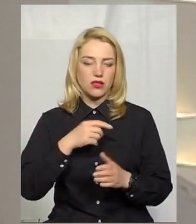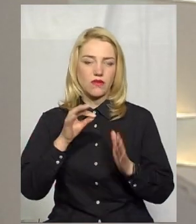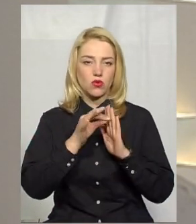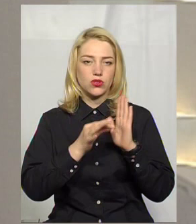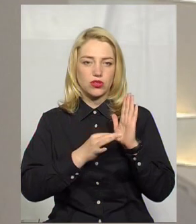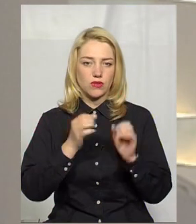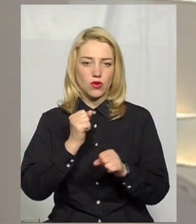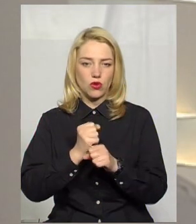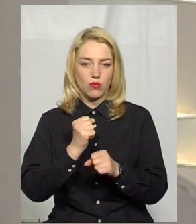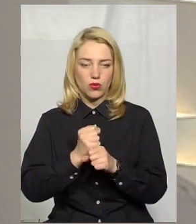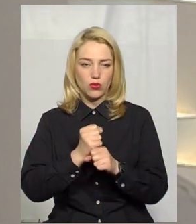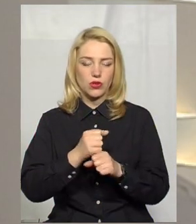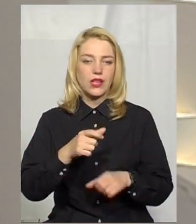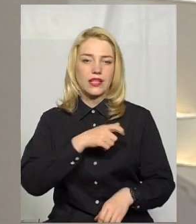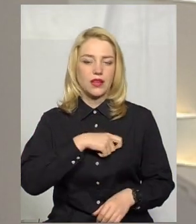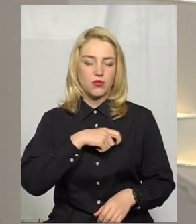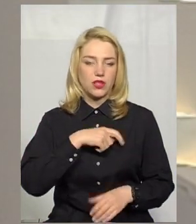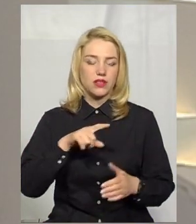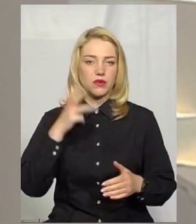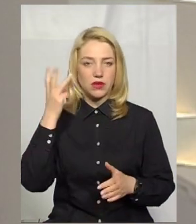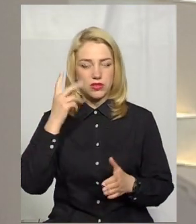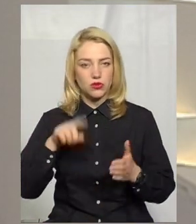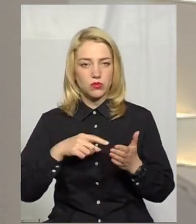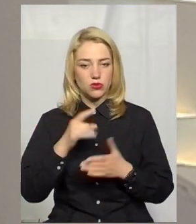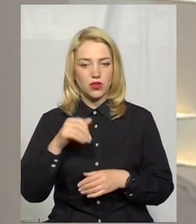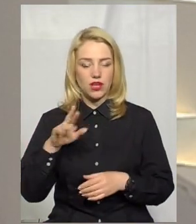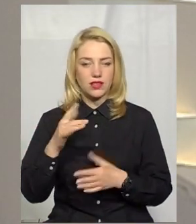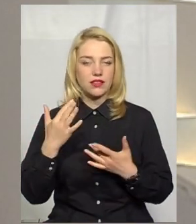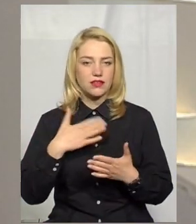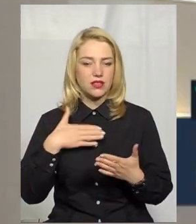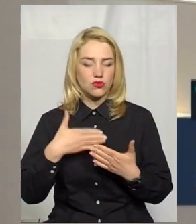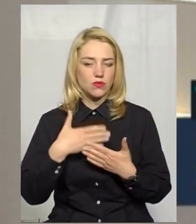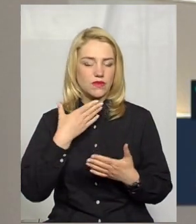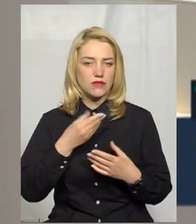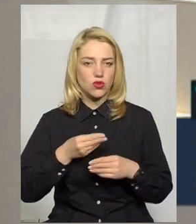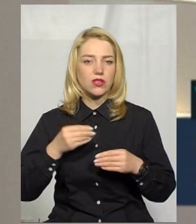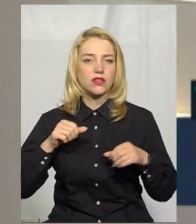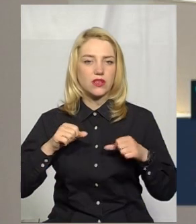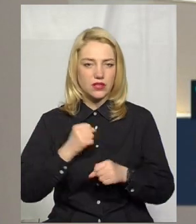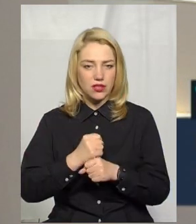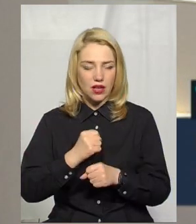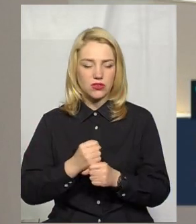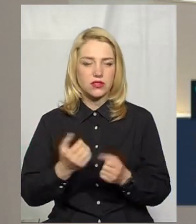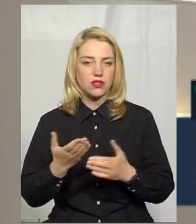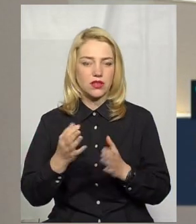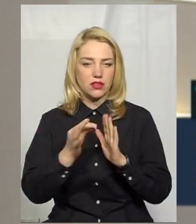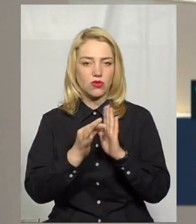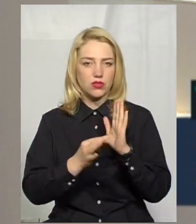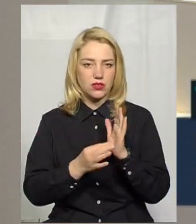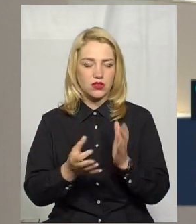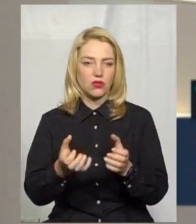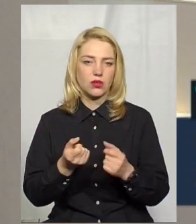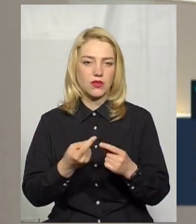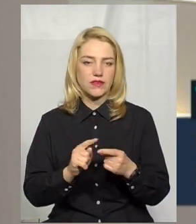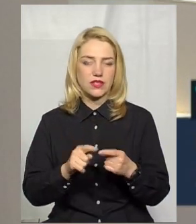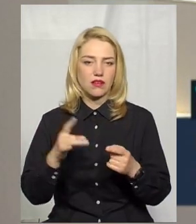депутатів Хмельницької міської ради. Наскільки депутати сумлінні у своїй діяльності, які оцінки отримали цього разу,